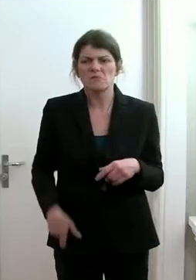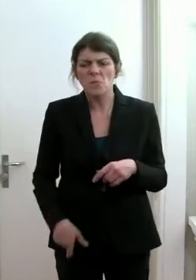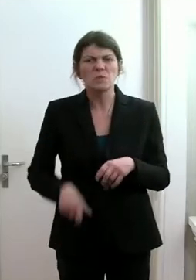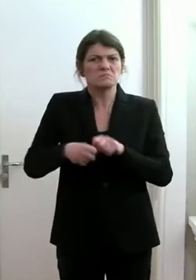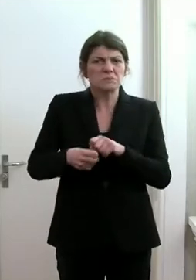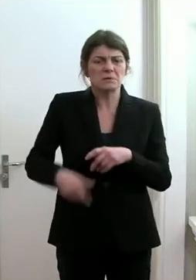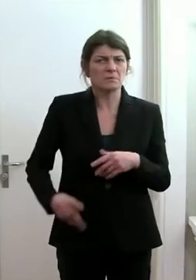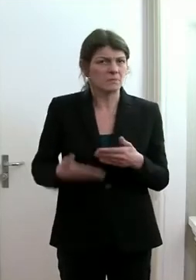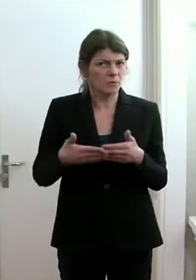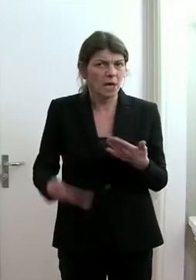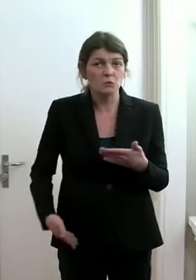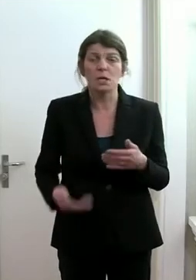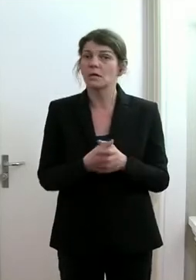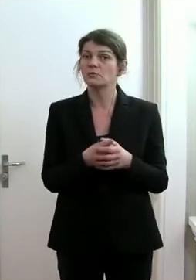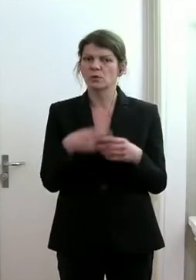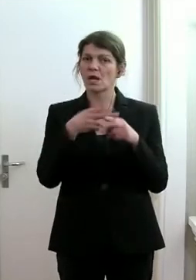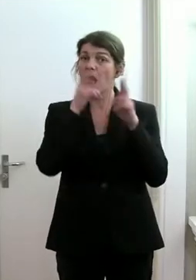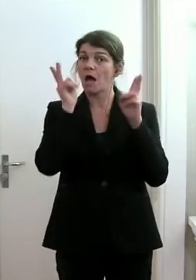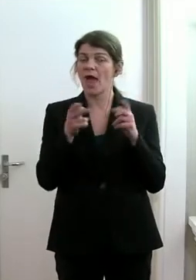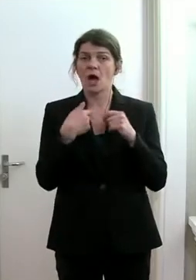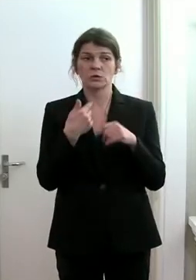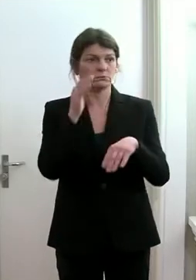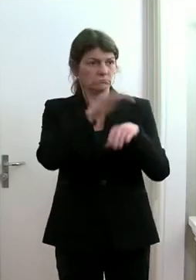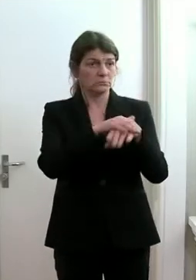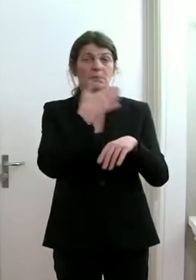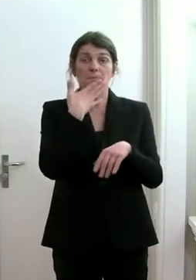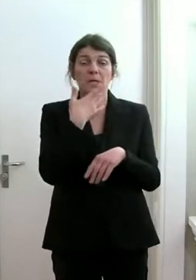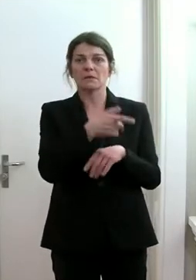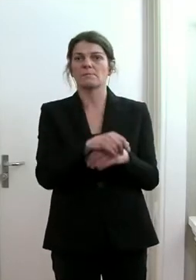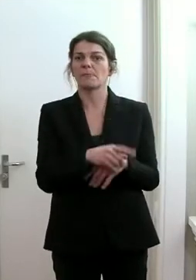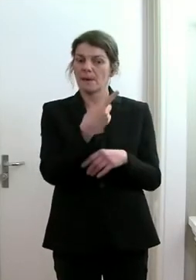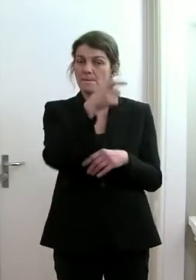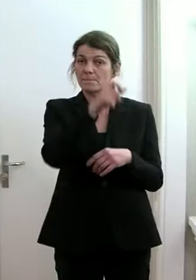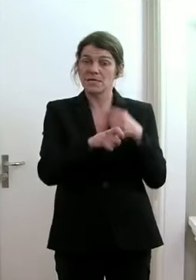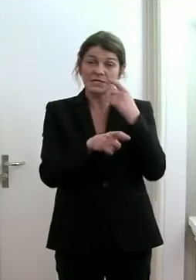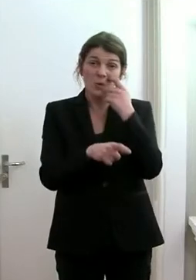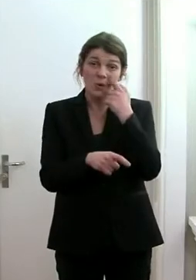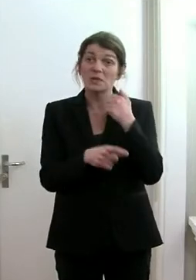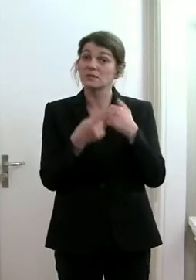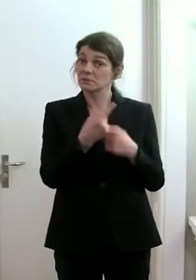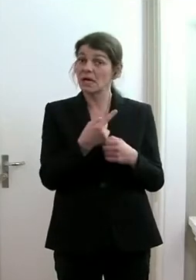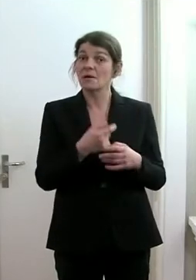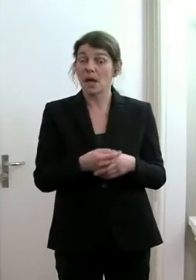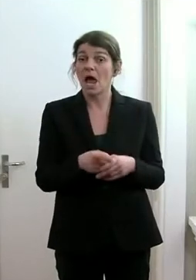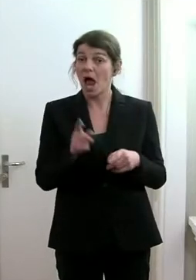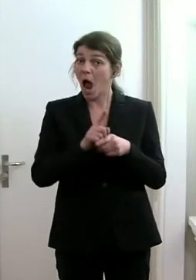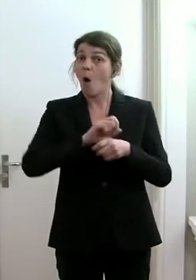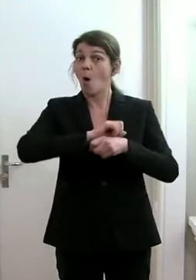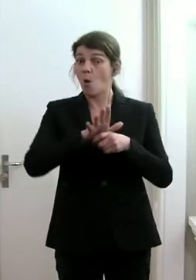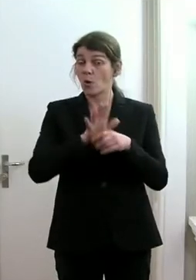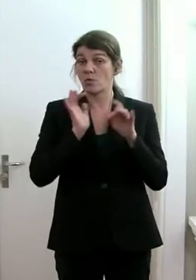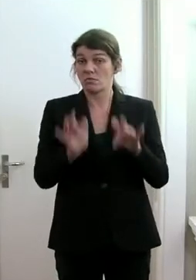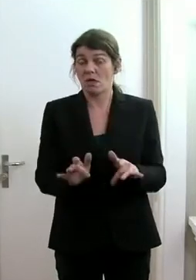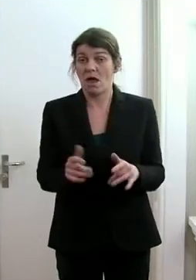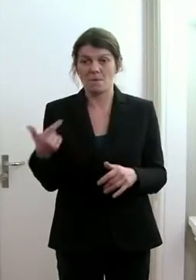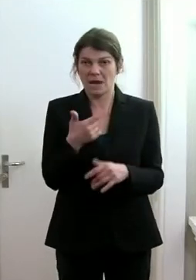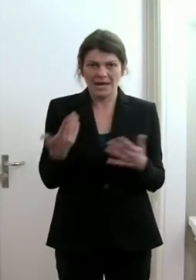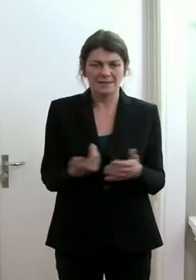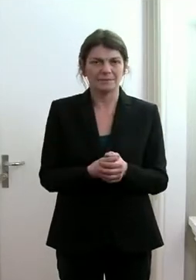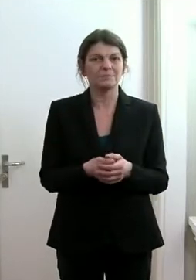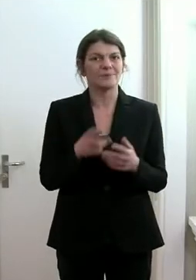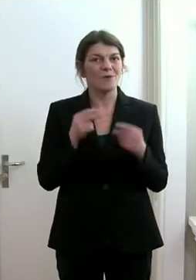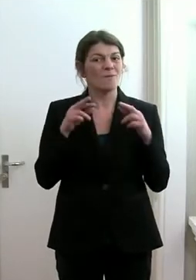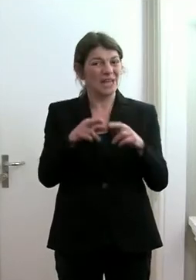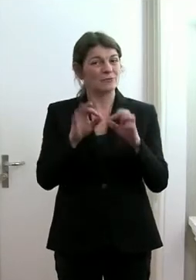verstaucht hat und man im Spital dann feststellt, dass diese Person auch Corona hat, also vom Virus